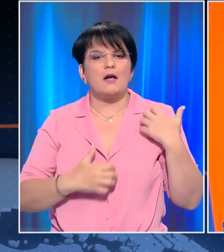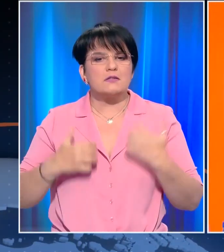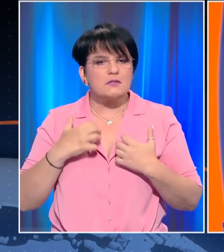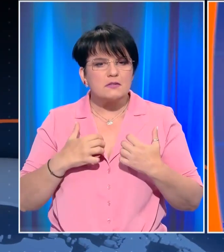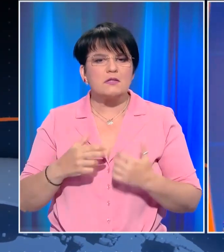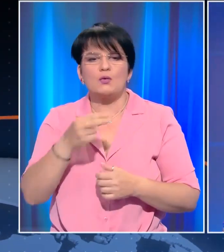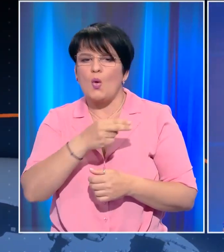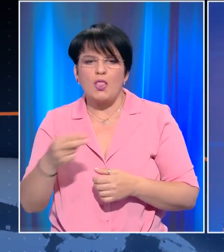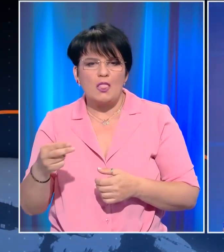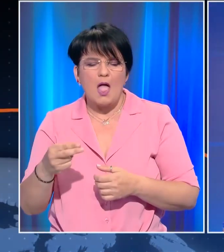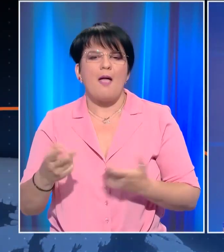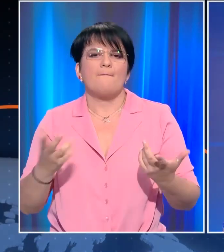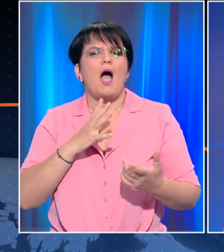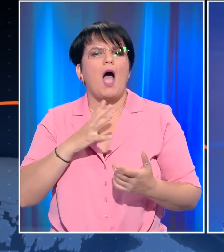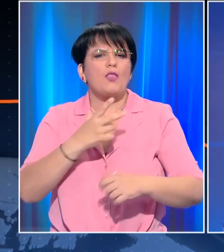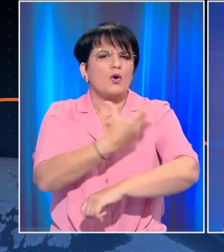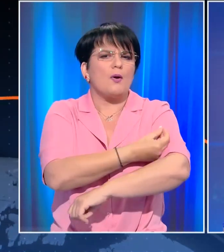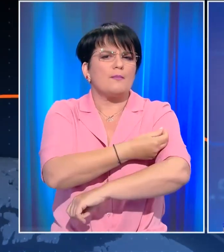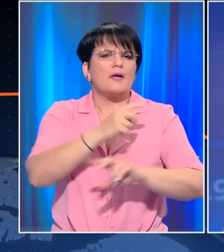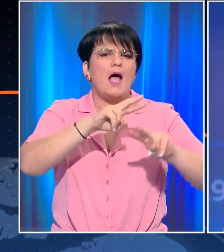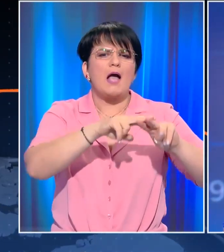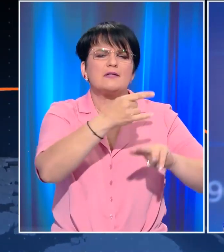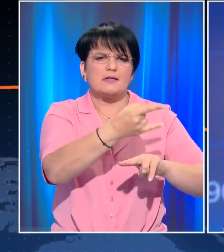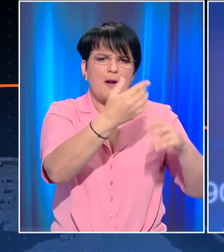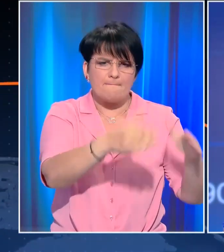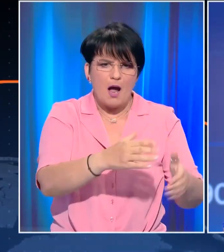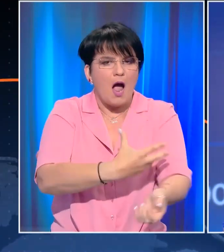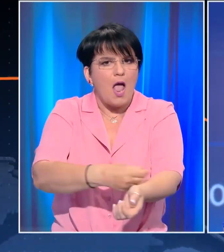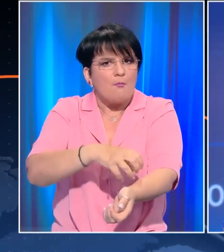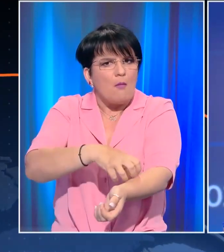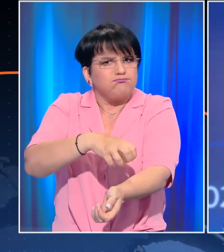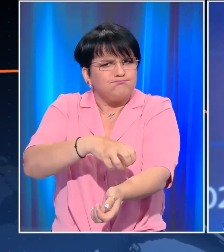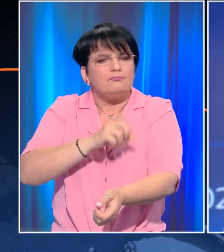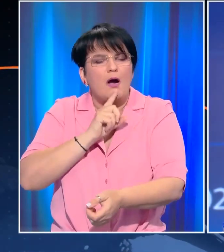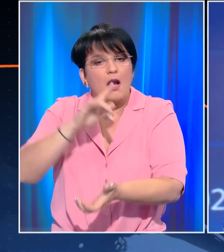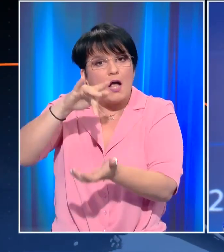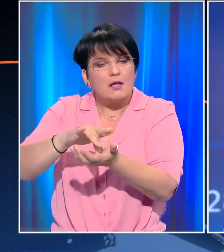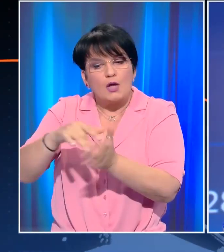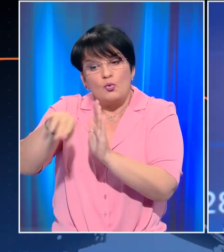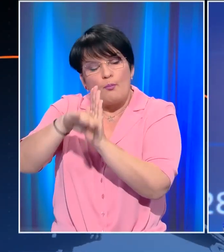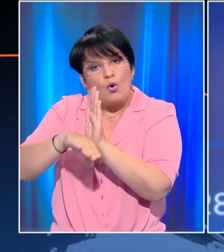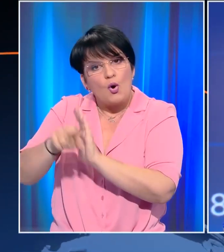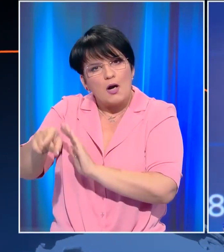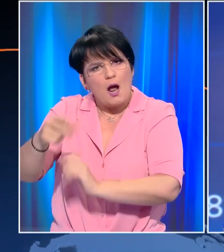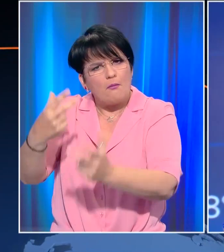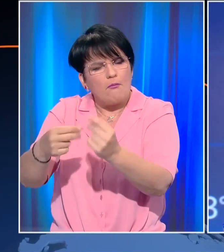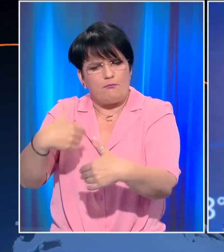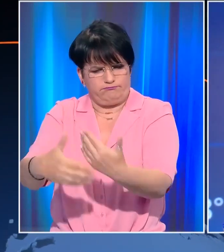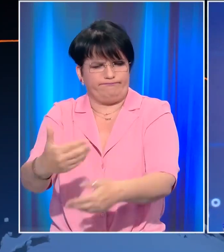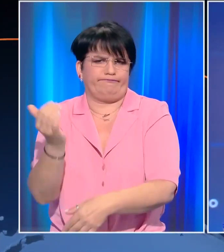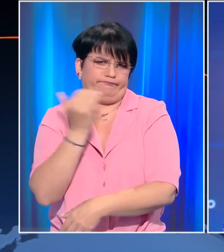περιστατικά θρομβώσεων σε ανθρώπους που είχαν εμβολιαστεί με Άστρα Ζένεκα την ίδια ώρα που το εμβολιαστικό πρόγραμμα τρέχει με γοργούς